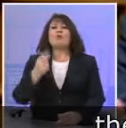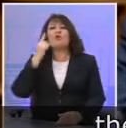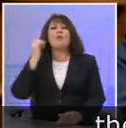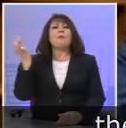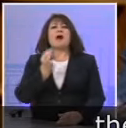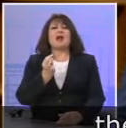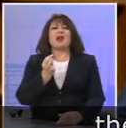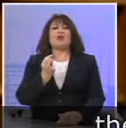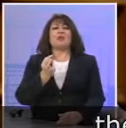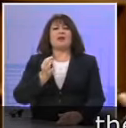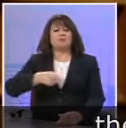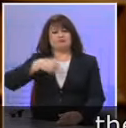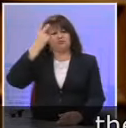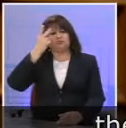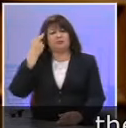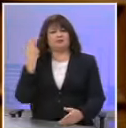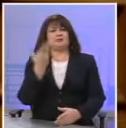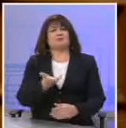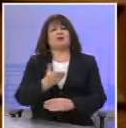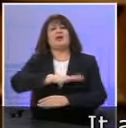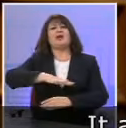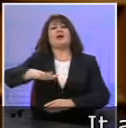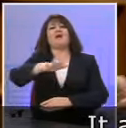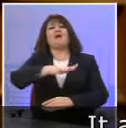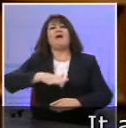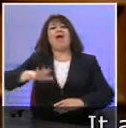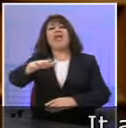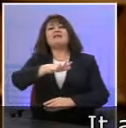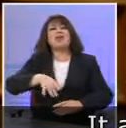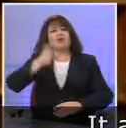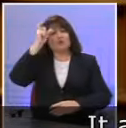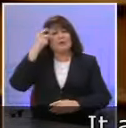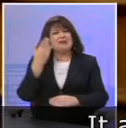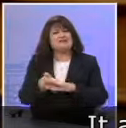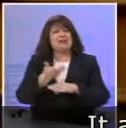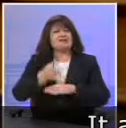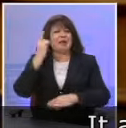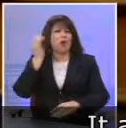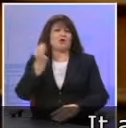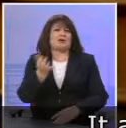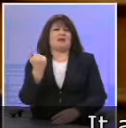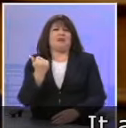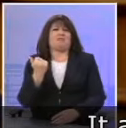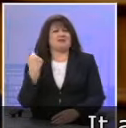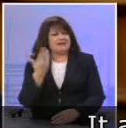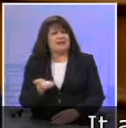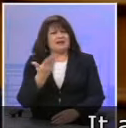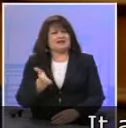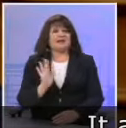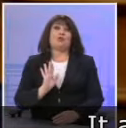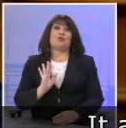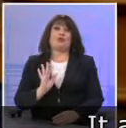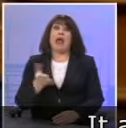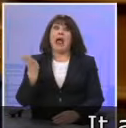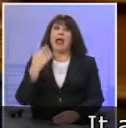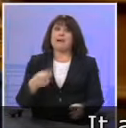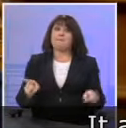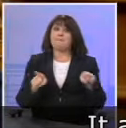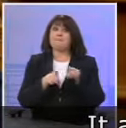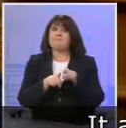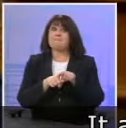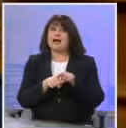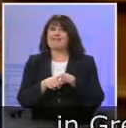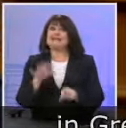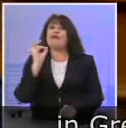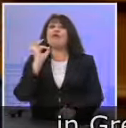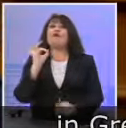διεκδικήσεις και απαιτήσεις Τουρκίας στο Αιγαίο, αλλά και το γεγονός ότι κοινές περιπολίες, μαζί με